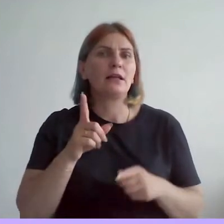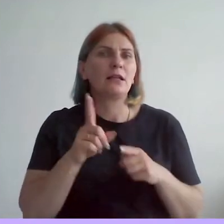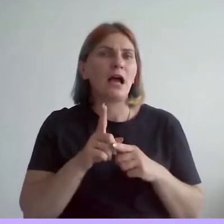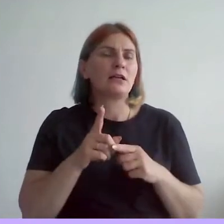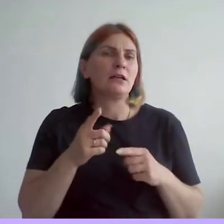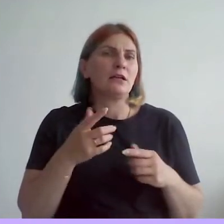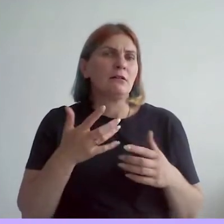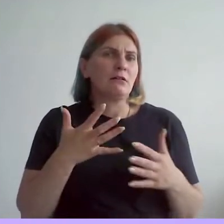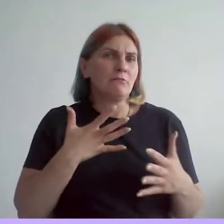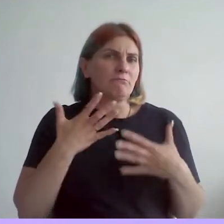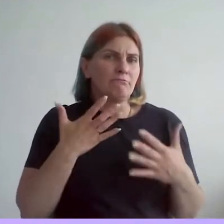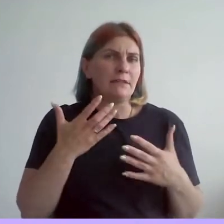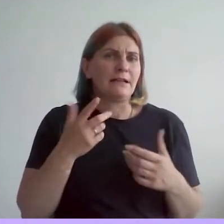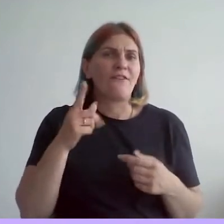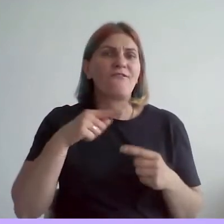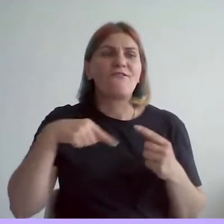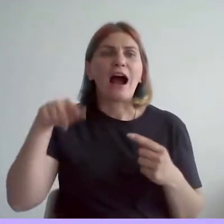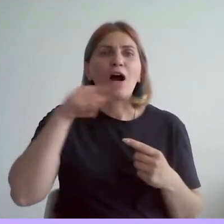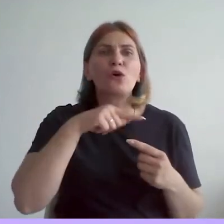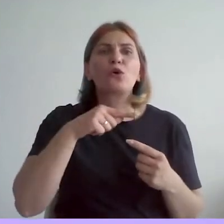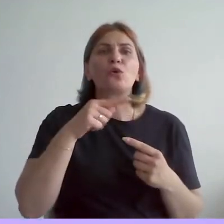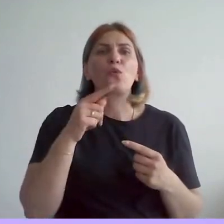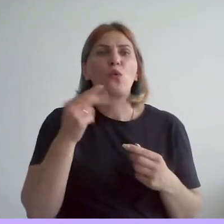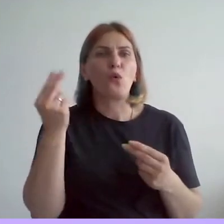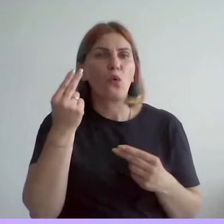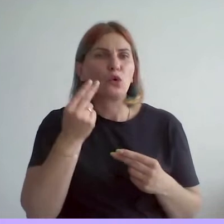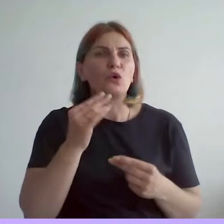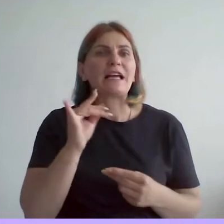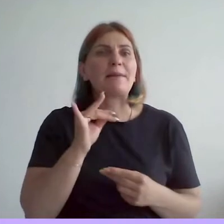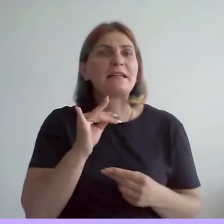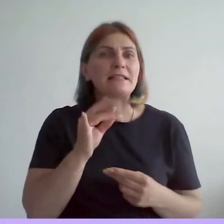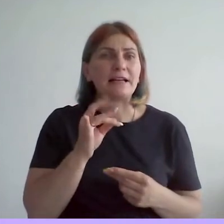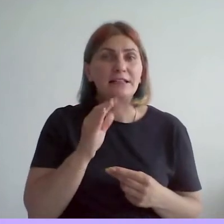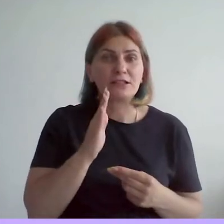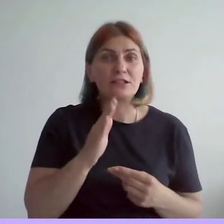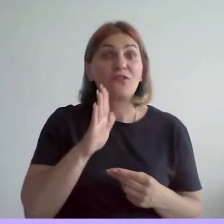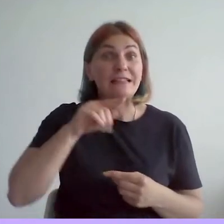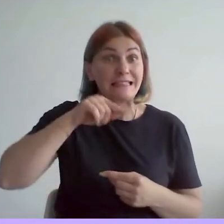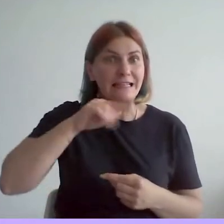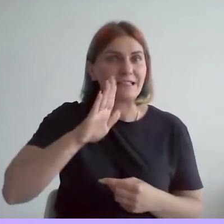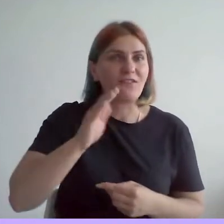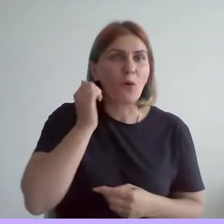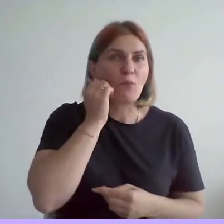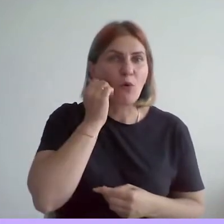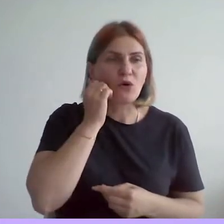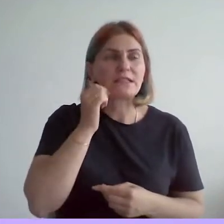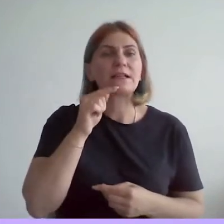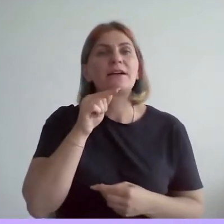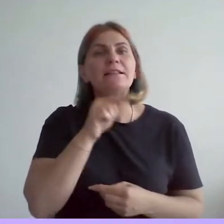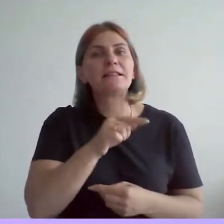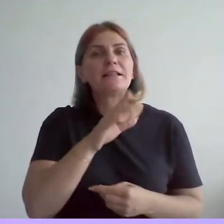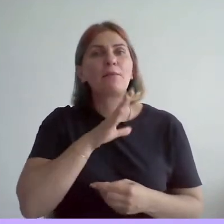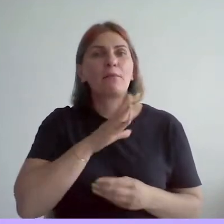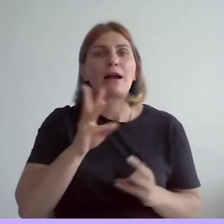вокруг художников-импрессионистов, здесь, в Москве, разгорались огни